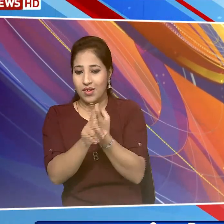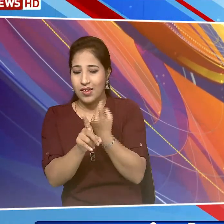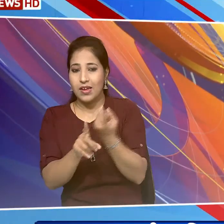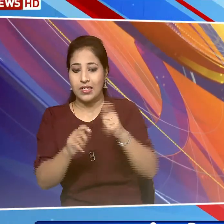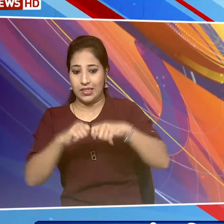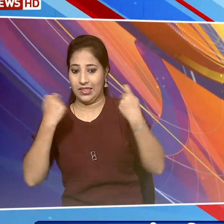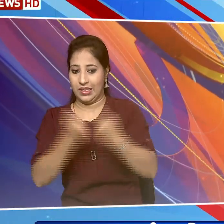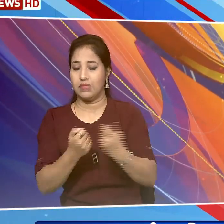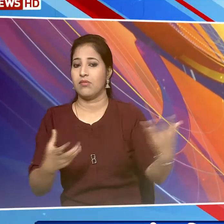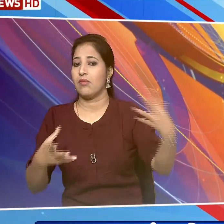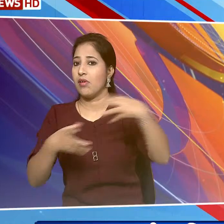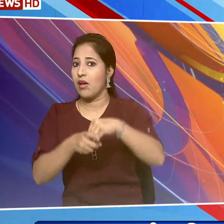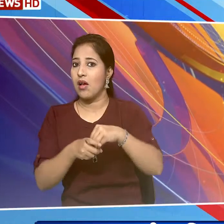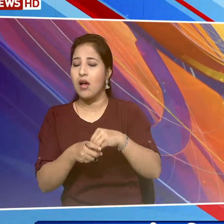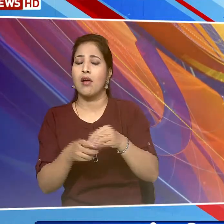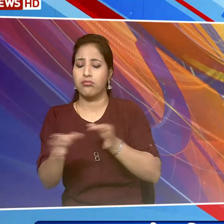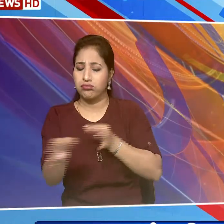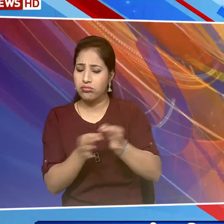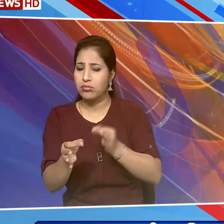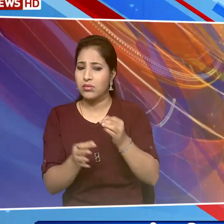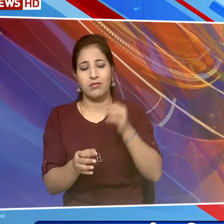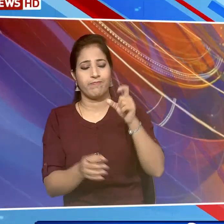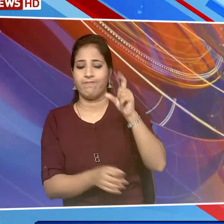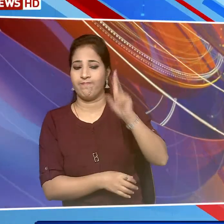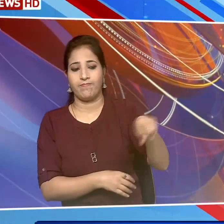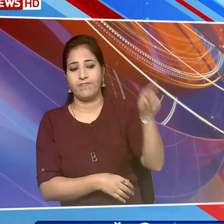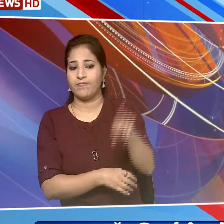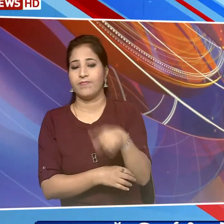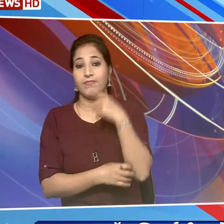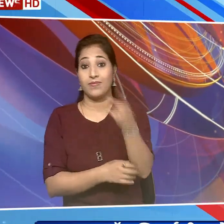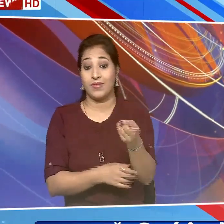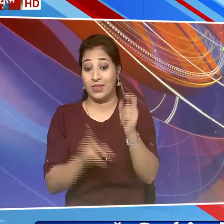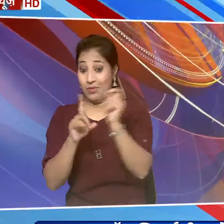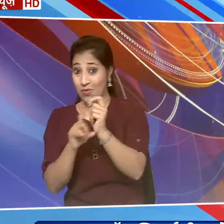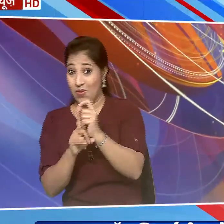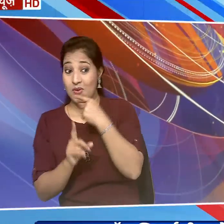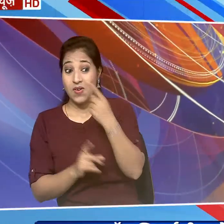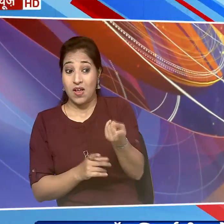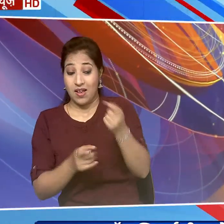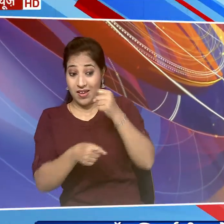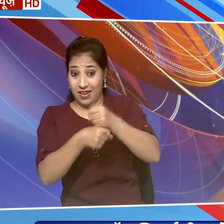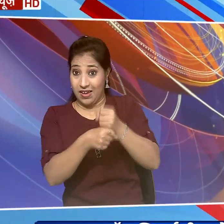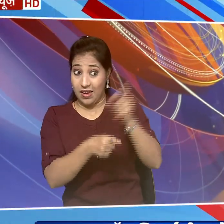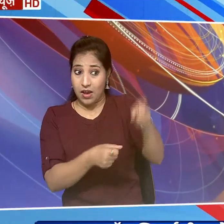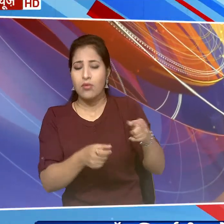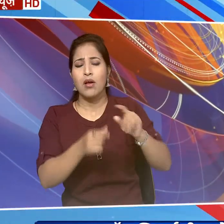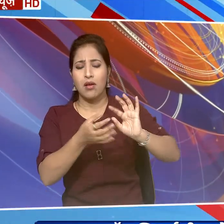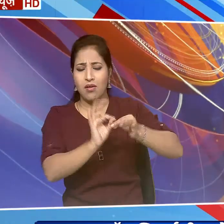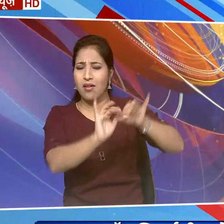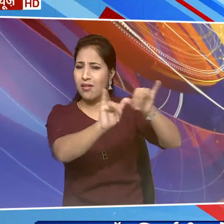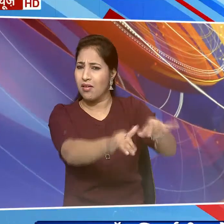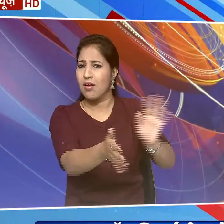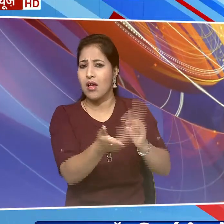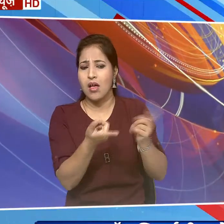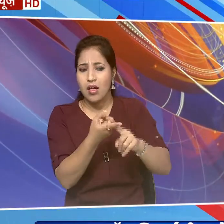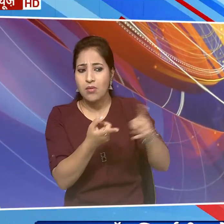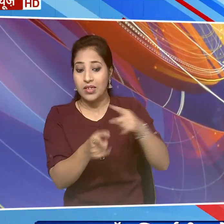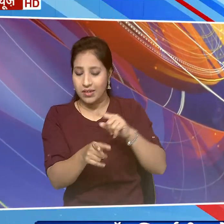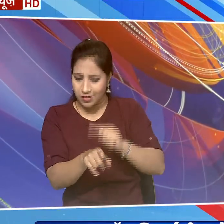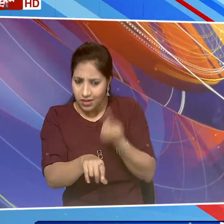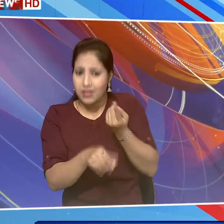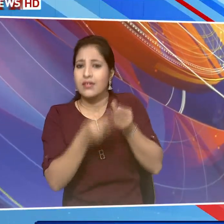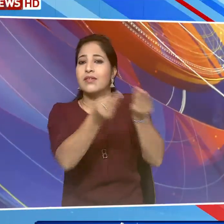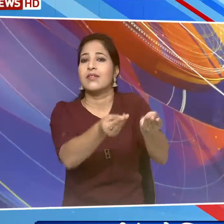को टीम में शामिल होने के सुझाव को खारिच कर दिया पॉन्टिंग ने ग्रीन को इस्थानी खिलाडी होने के कारण मौका देने को